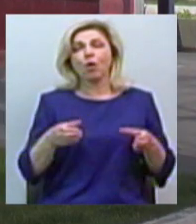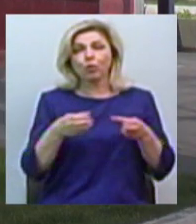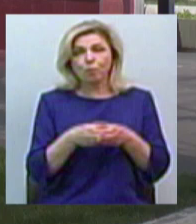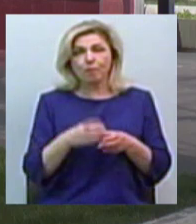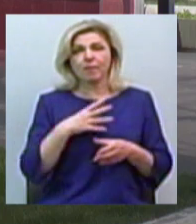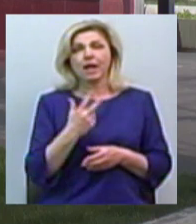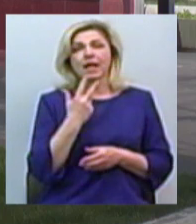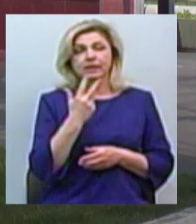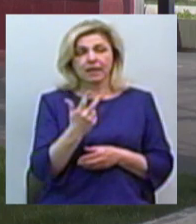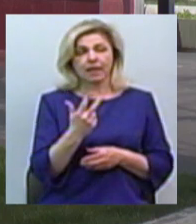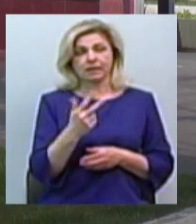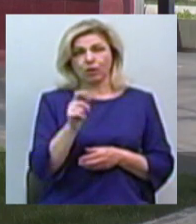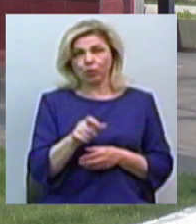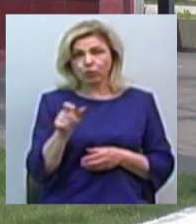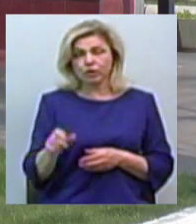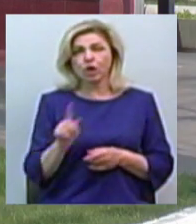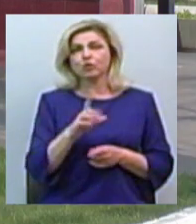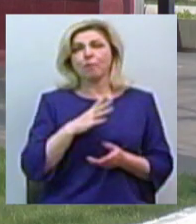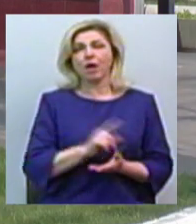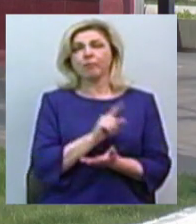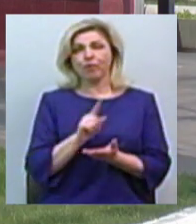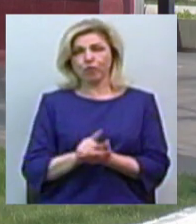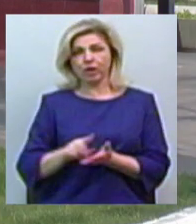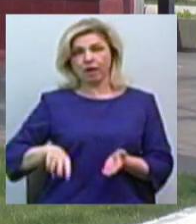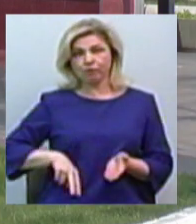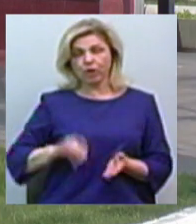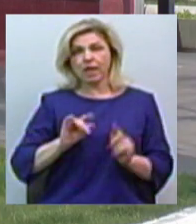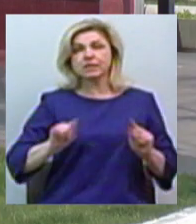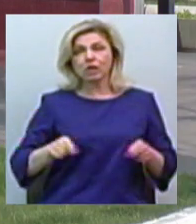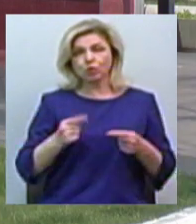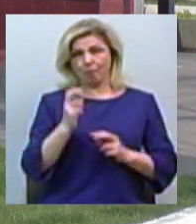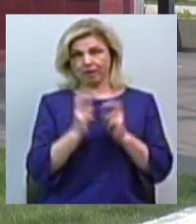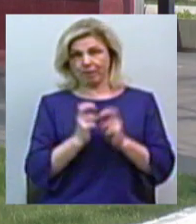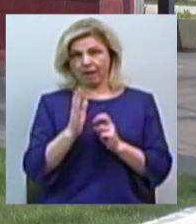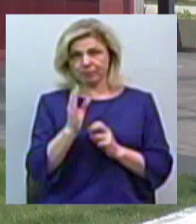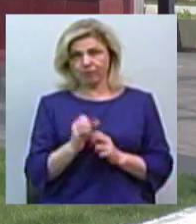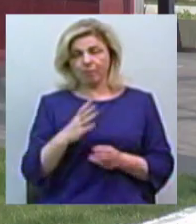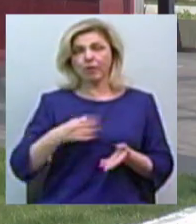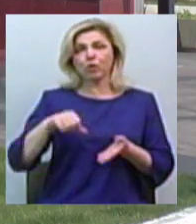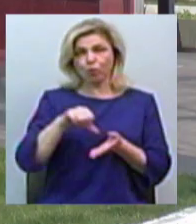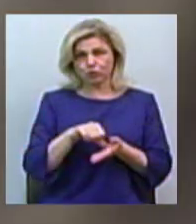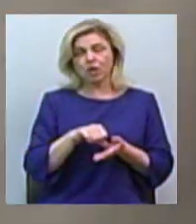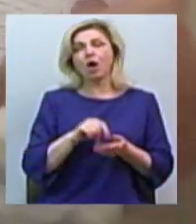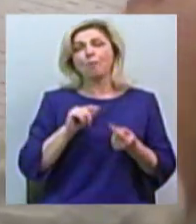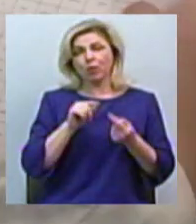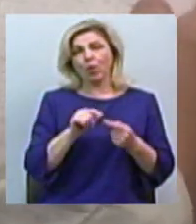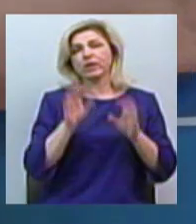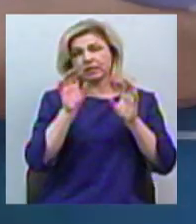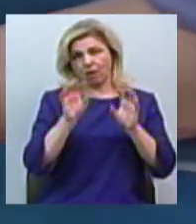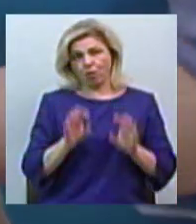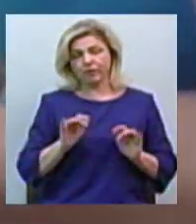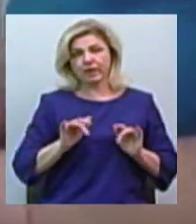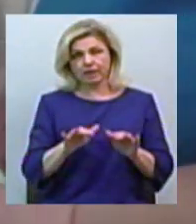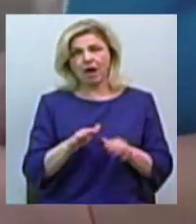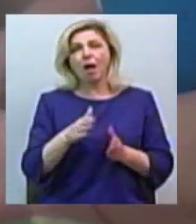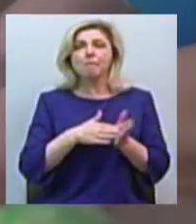троє дверівних осіб, що займали посаду директорів та засновників підприємств, що були задійні в протиправної схемі. Вершкове масло,